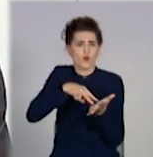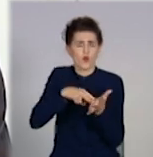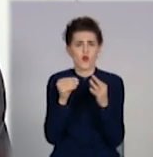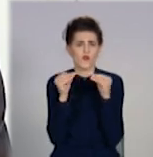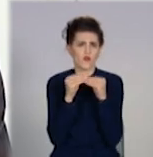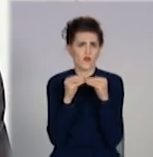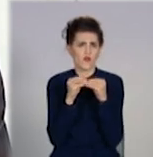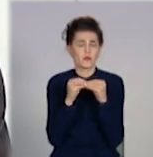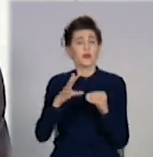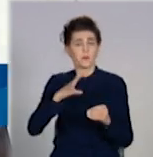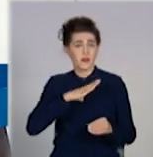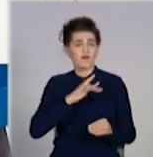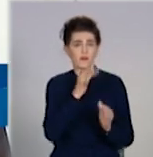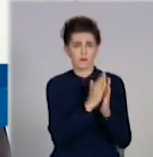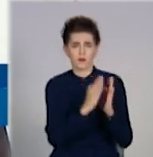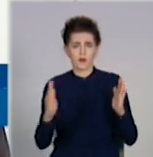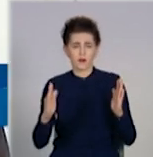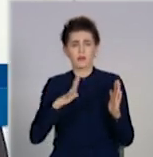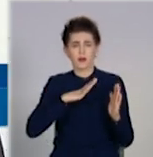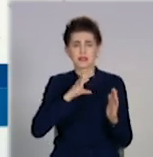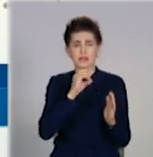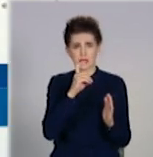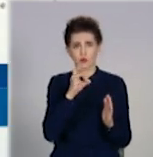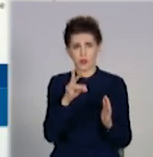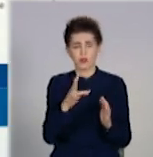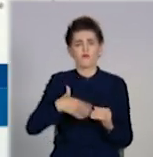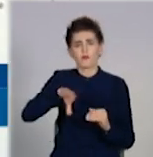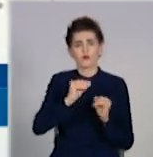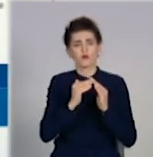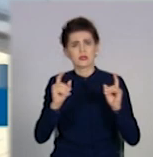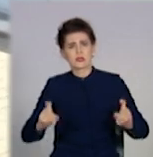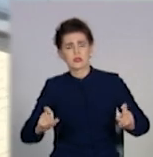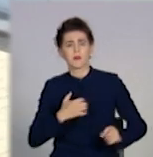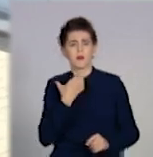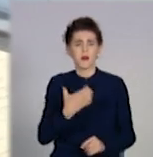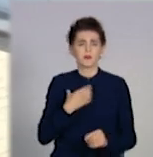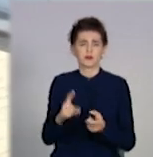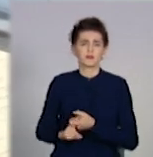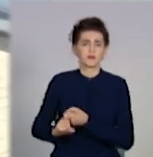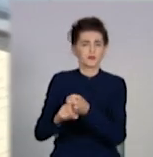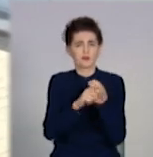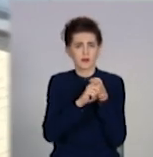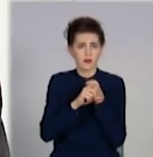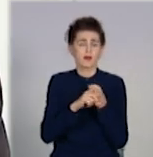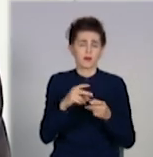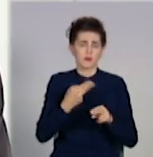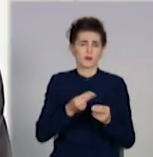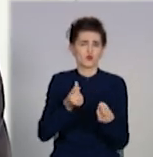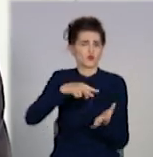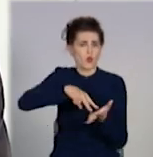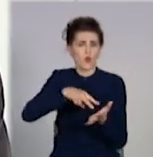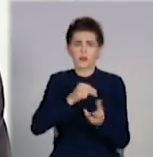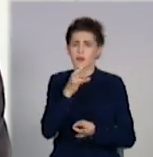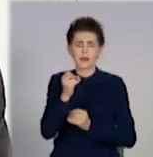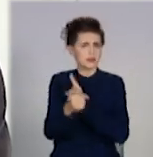різкий спад в сезон. Людей не було. Всі сиділи вдома, бояться заразитися. Ціни на продукцію не